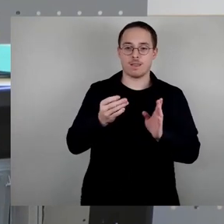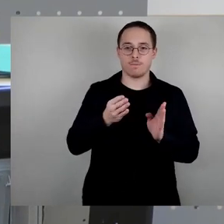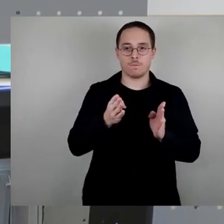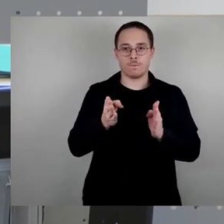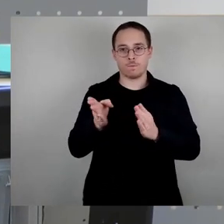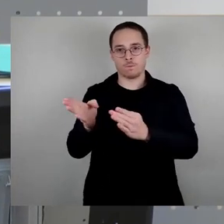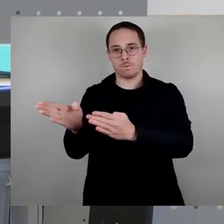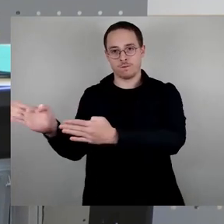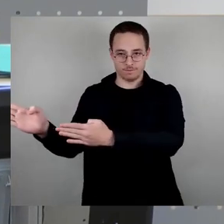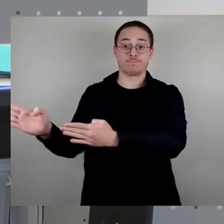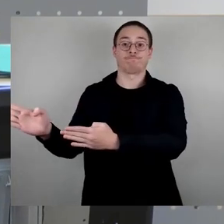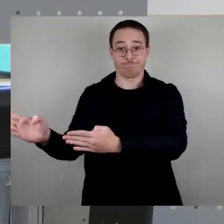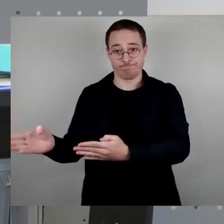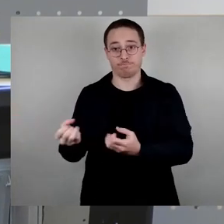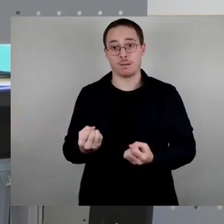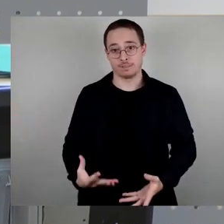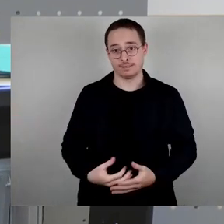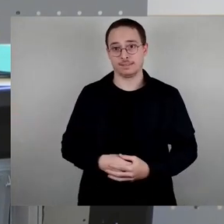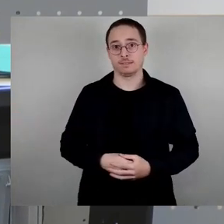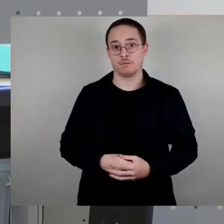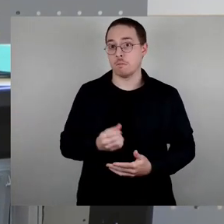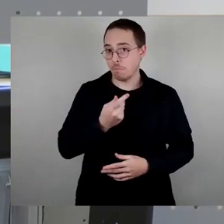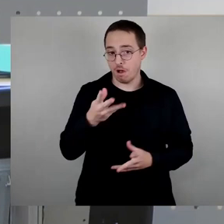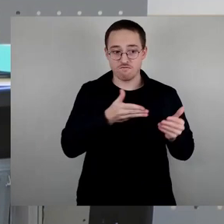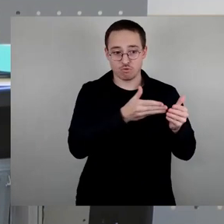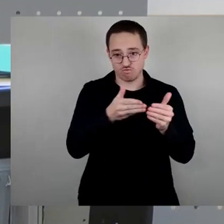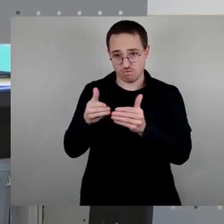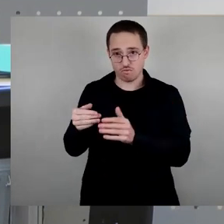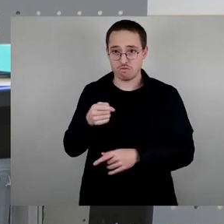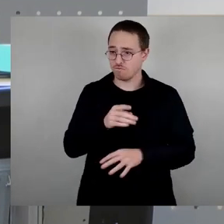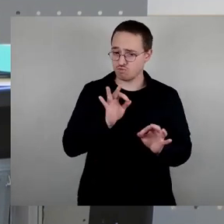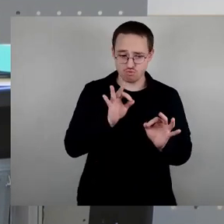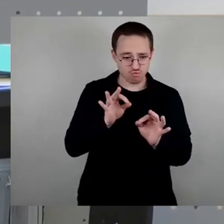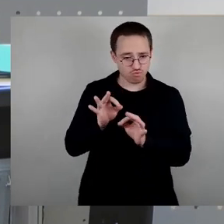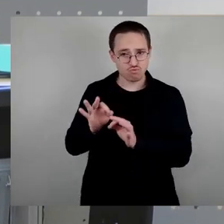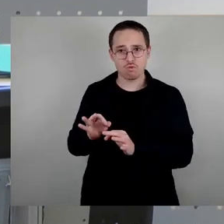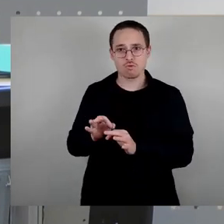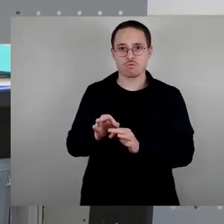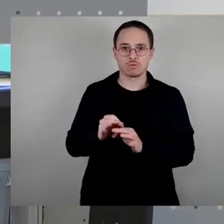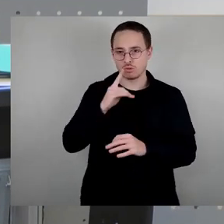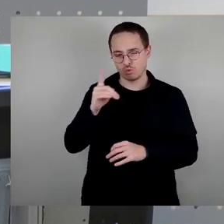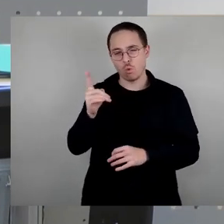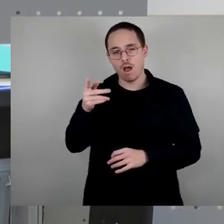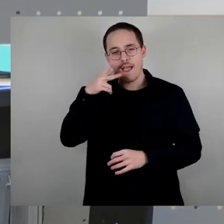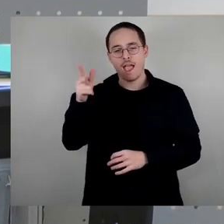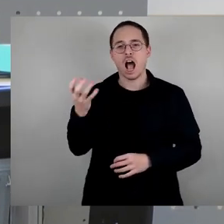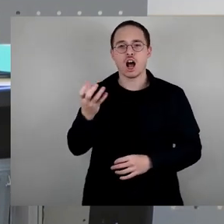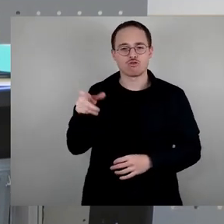Wortbeiträge der einzelnen Fraktionen zu dem Thema eigentlich alle sehr gesetzt. Wenn man mal den Totalausfall von Herrn Aschenbach hier außen vorlässt.